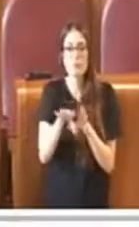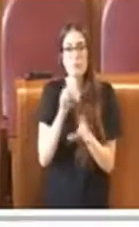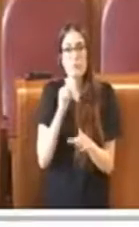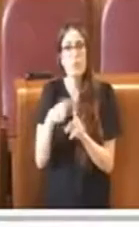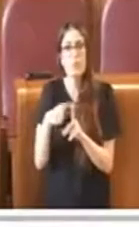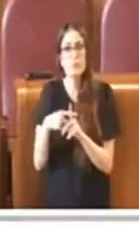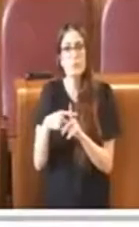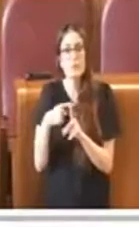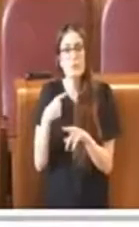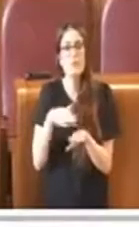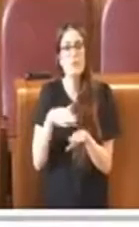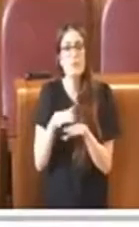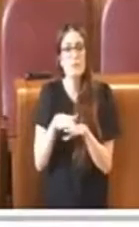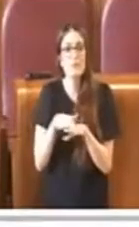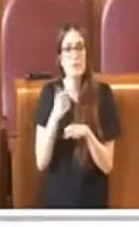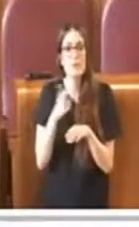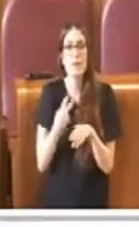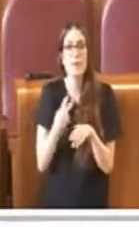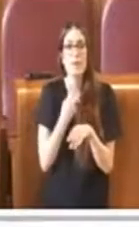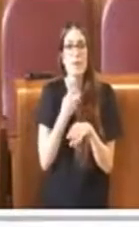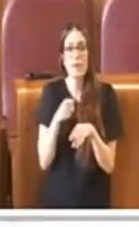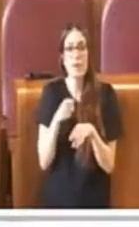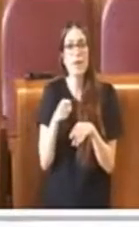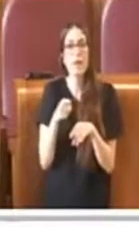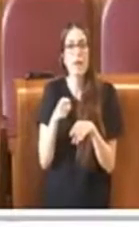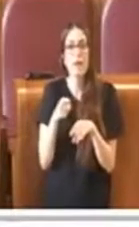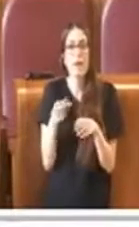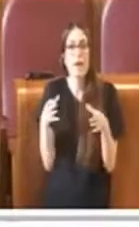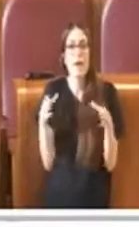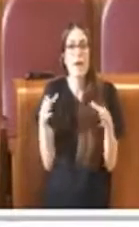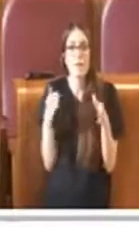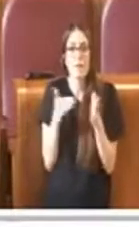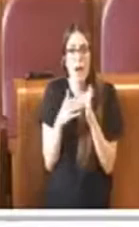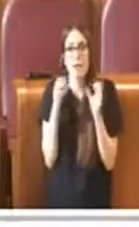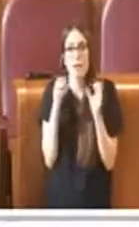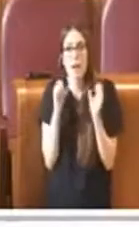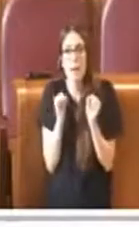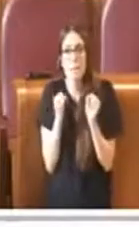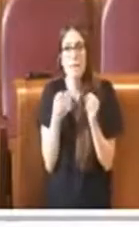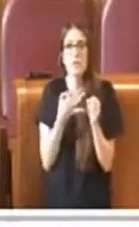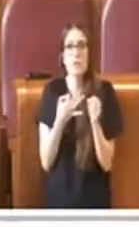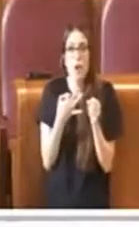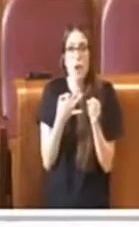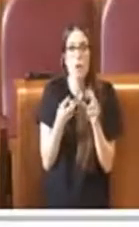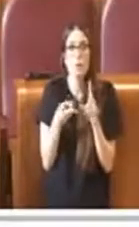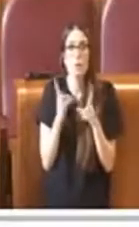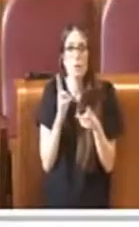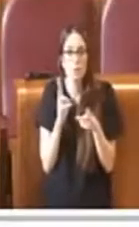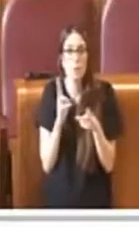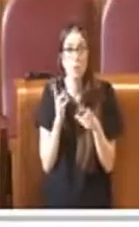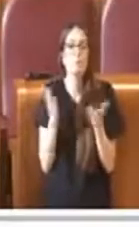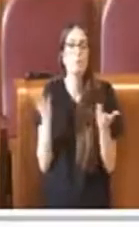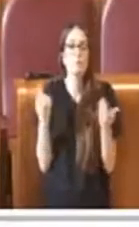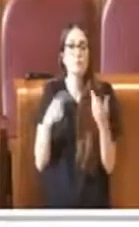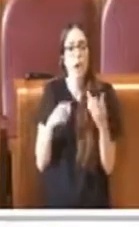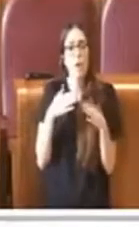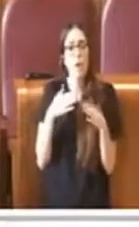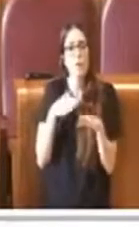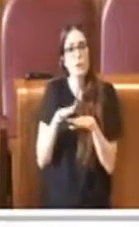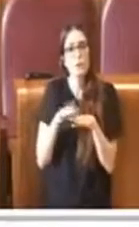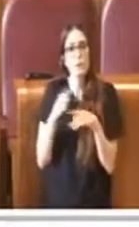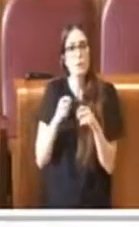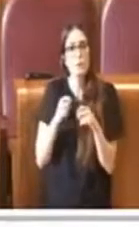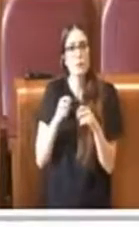tanti versi ha costretto il mondo della disabilità ad una maggiore reclusione e ad un maggior isolamento. Quindi cavalcando l'onda di questa modalità